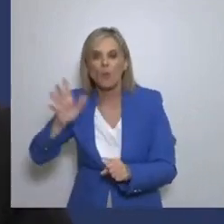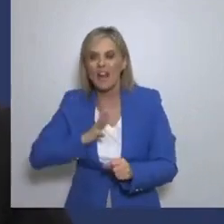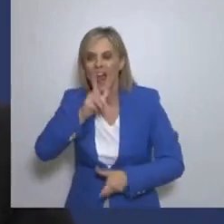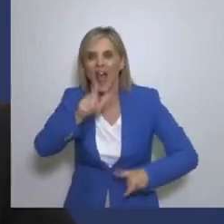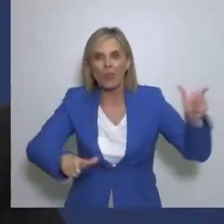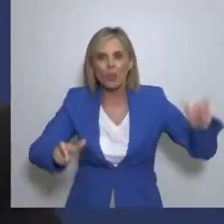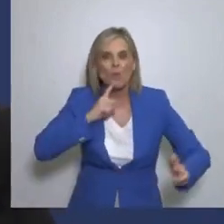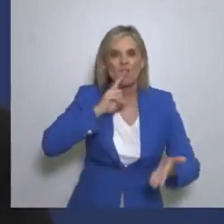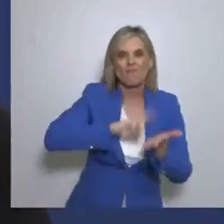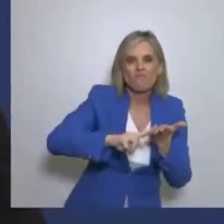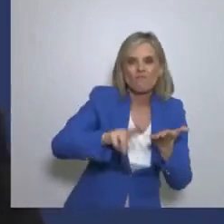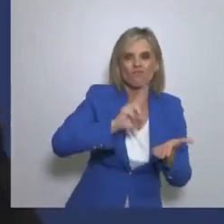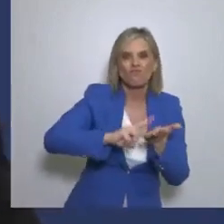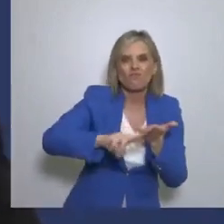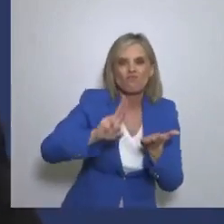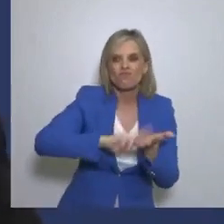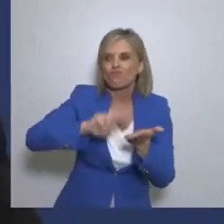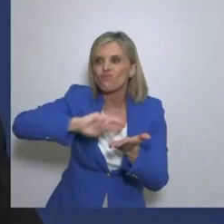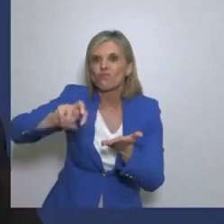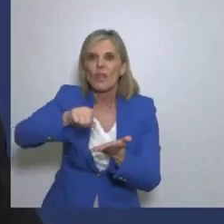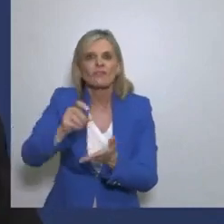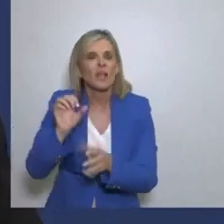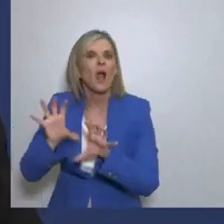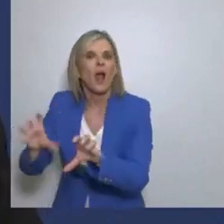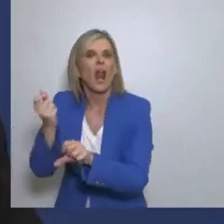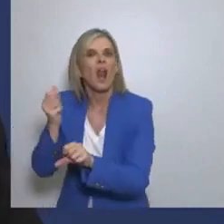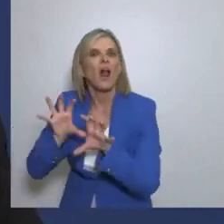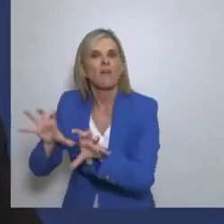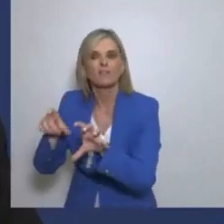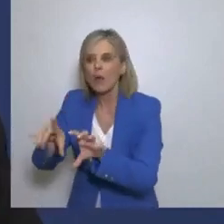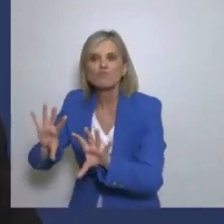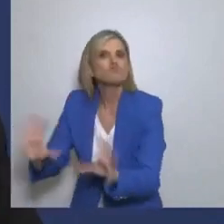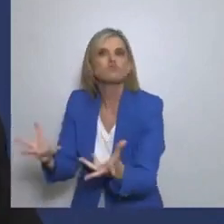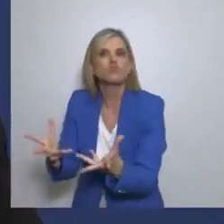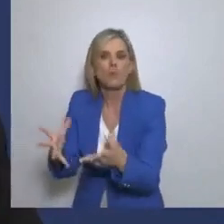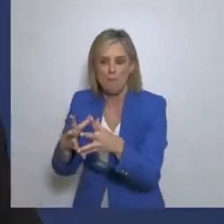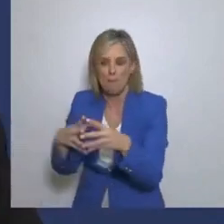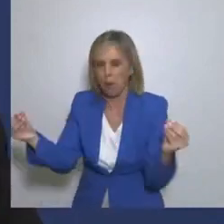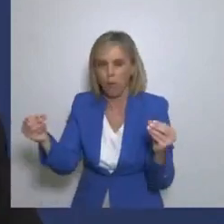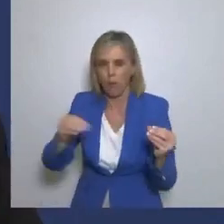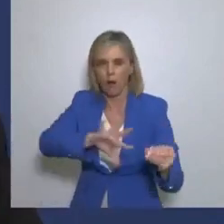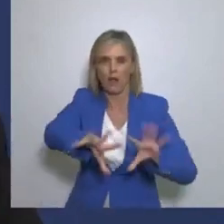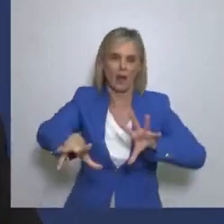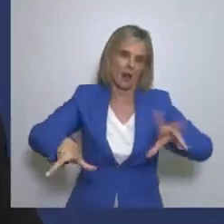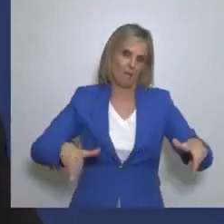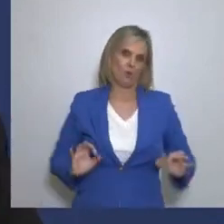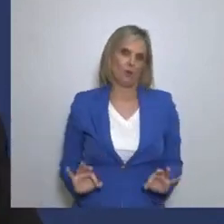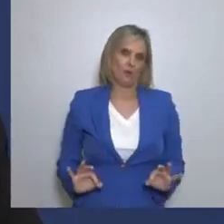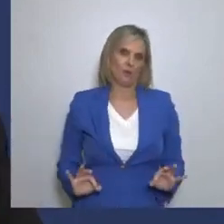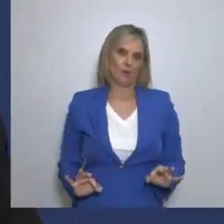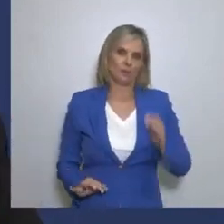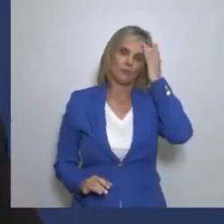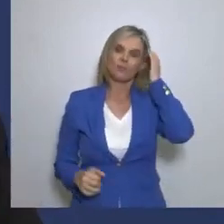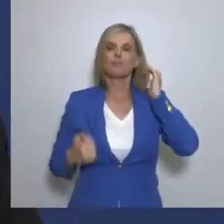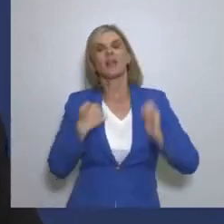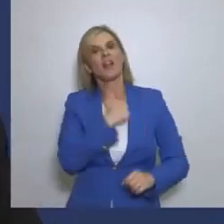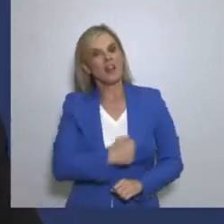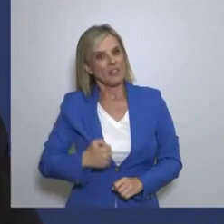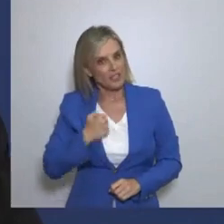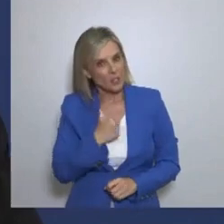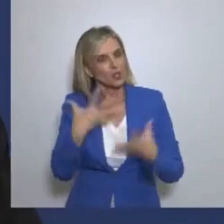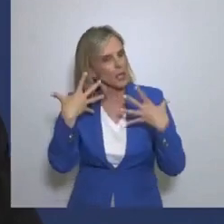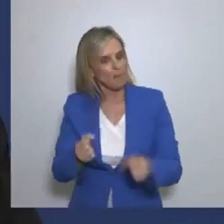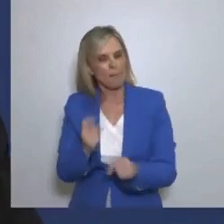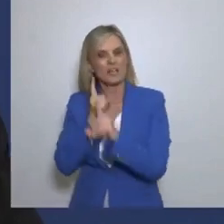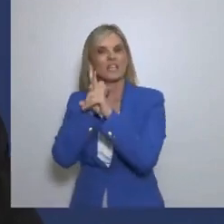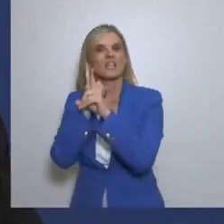Είναι πάρα πολλά χρόνια Εξειδικευμένο προσωπικό Υπάρχει Αλλά δεν είναι στην Ελλάδα Είναι στο εξωτερικό